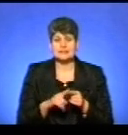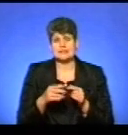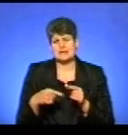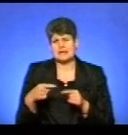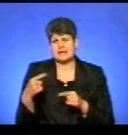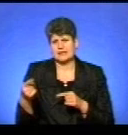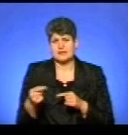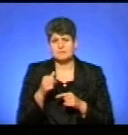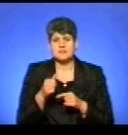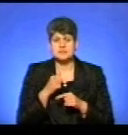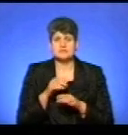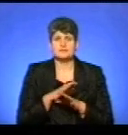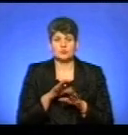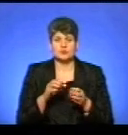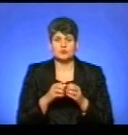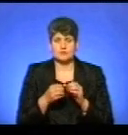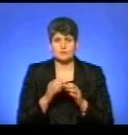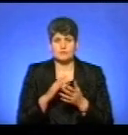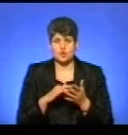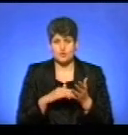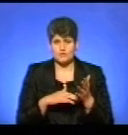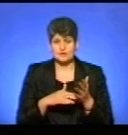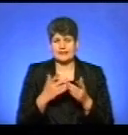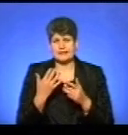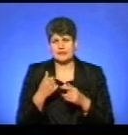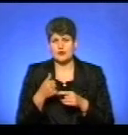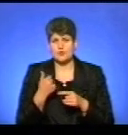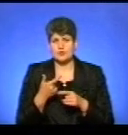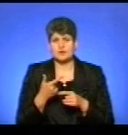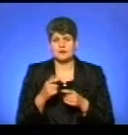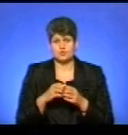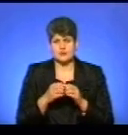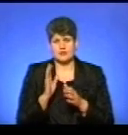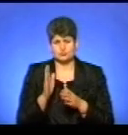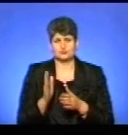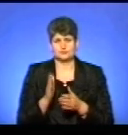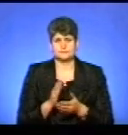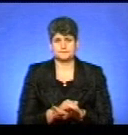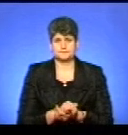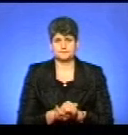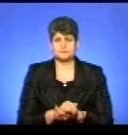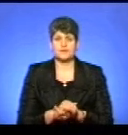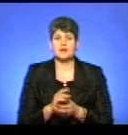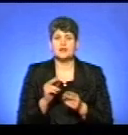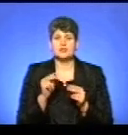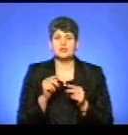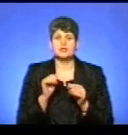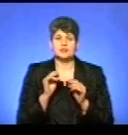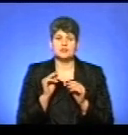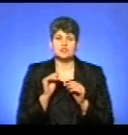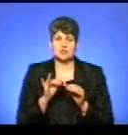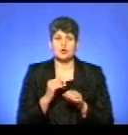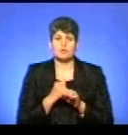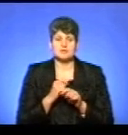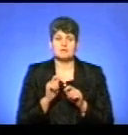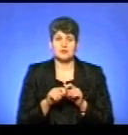місяців не буде результат. Якщо буде вона продовжуватися, продовжує кількох років, результат не заберіться. Чи здійснюється перевірка диких тварин на КАЗ,